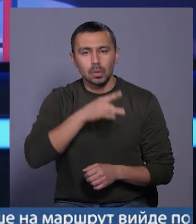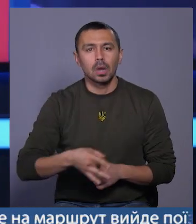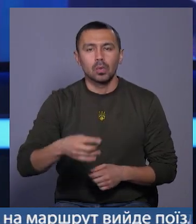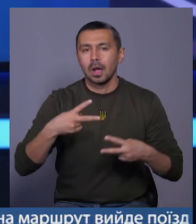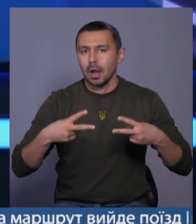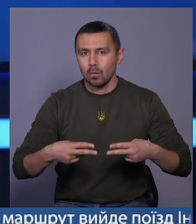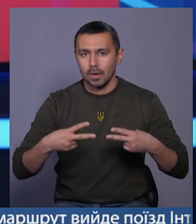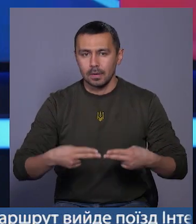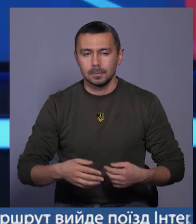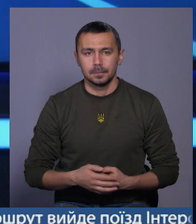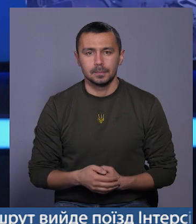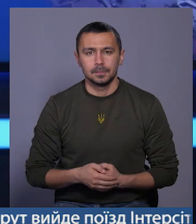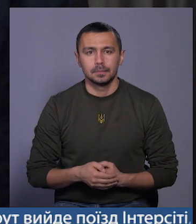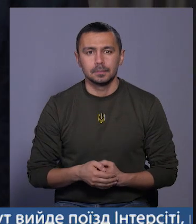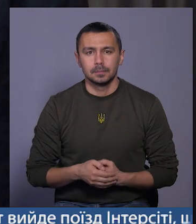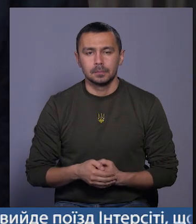мікрорайоні Ракове.